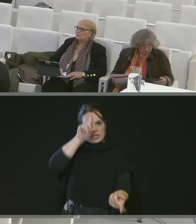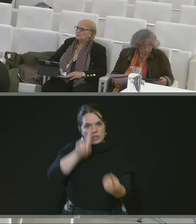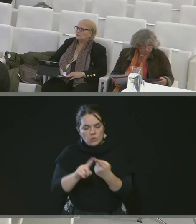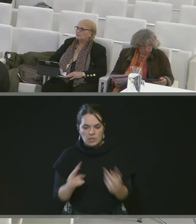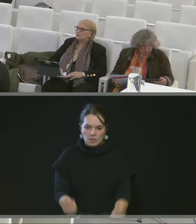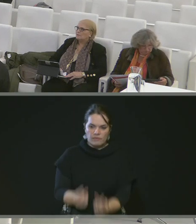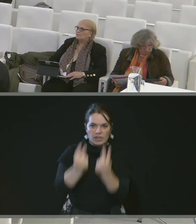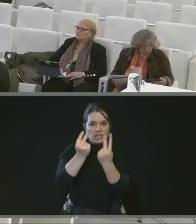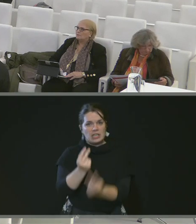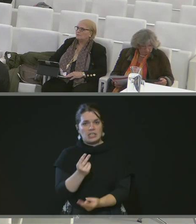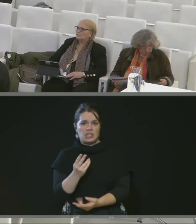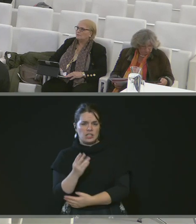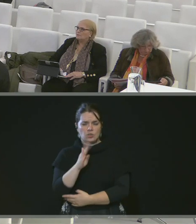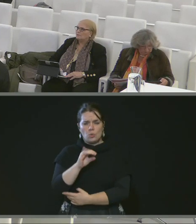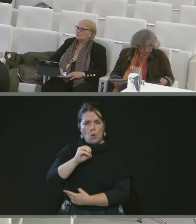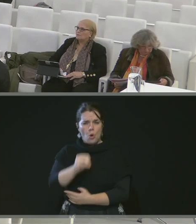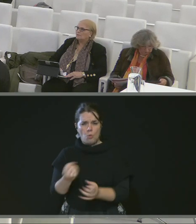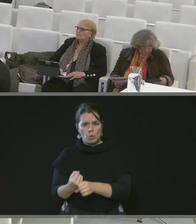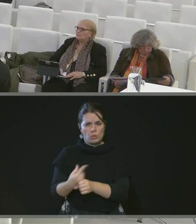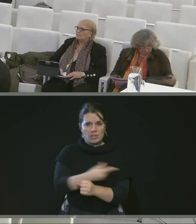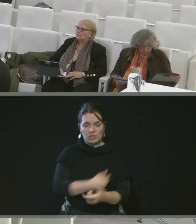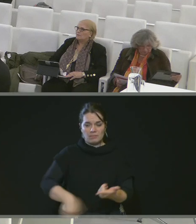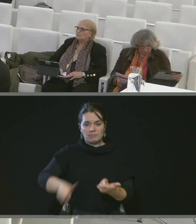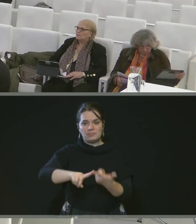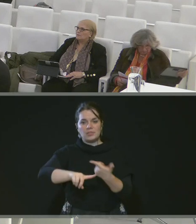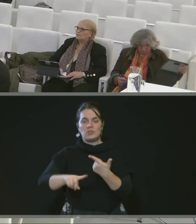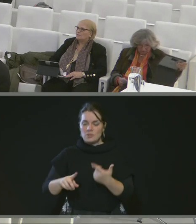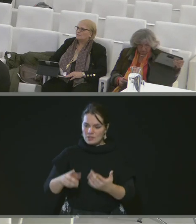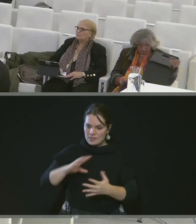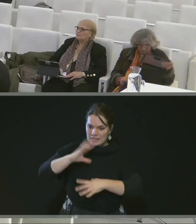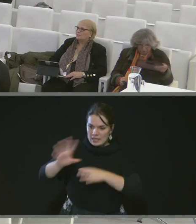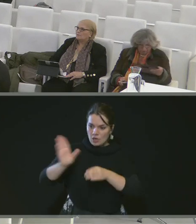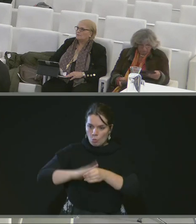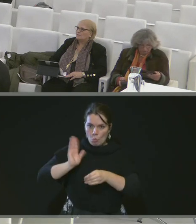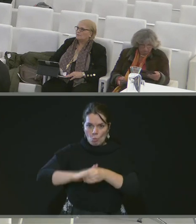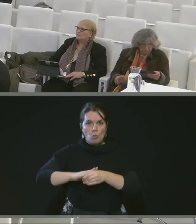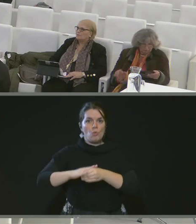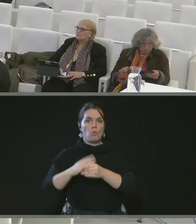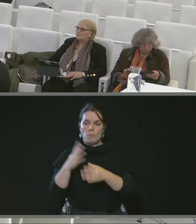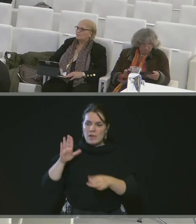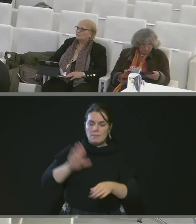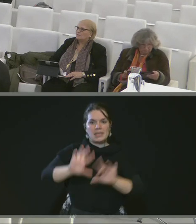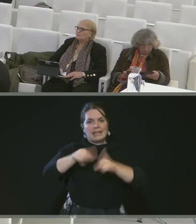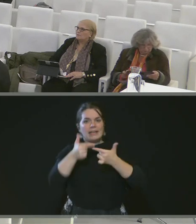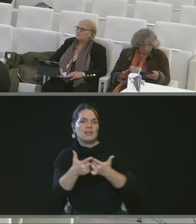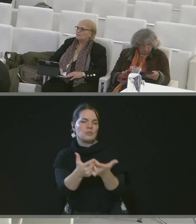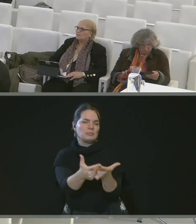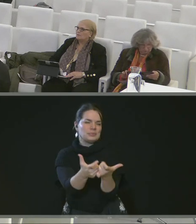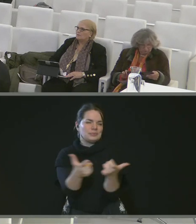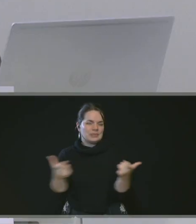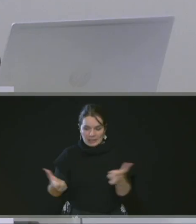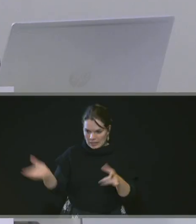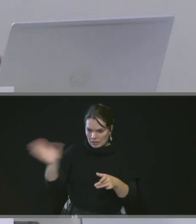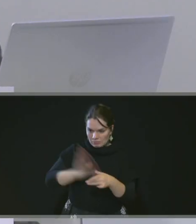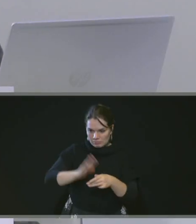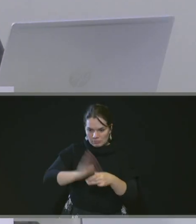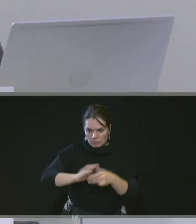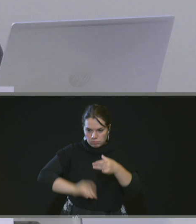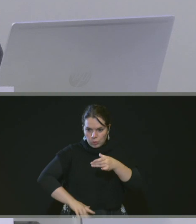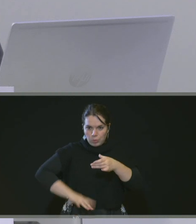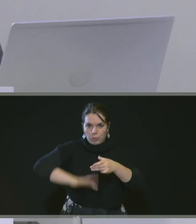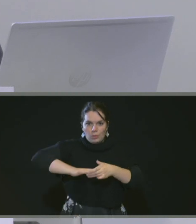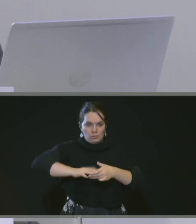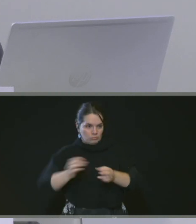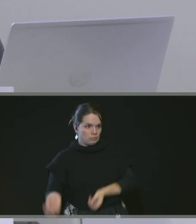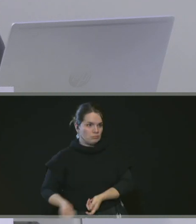commercialisation de solutions de lombrie, compostage à flux continu et de biostimulants agricoles à haute performance. Donc, il vous est proposé